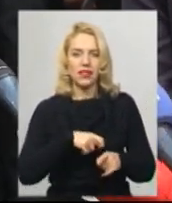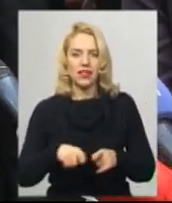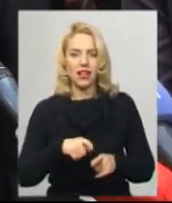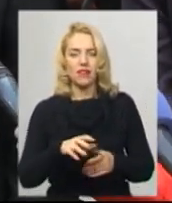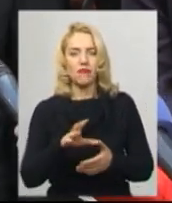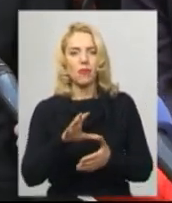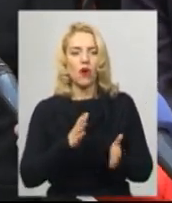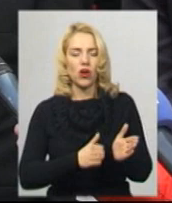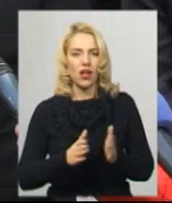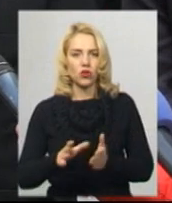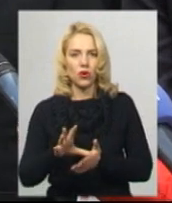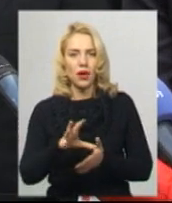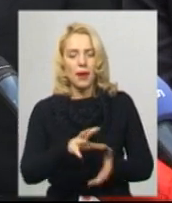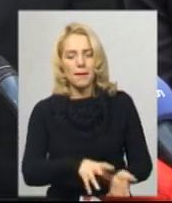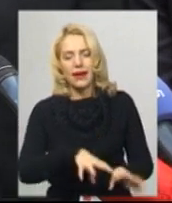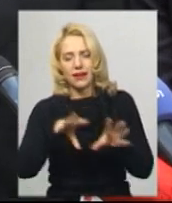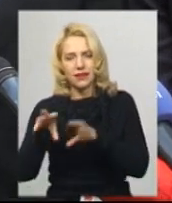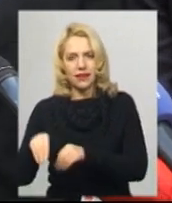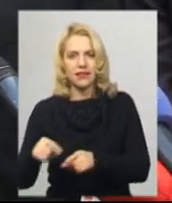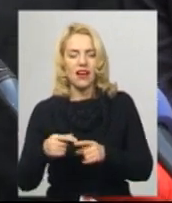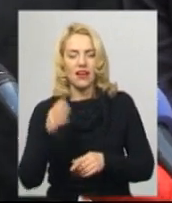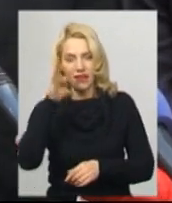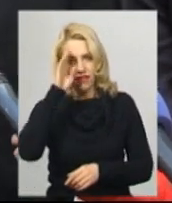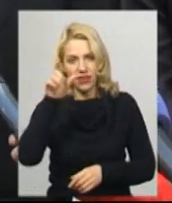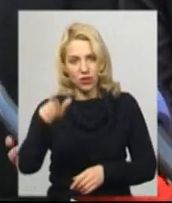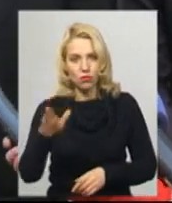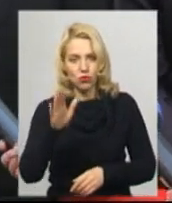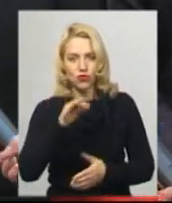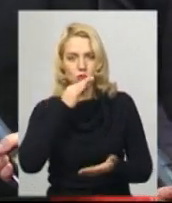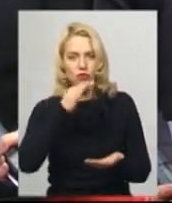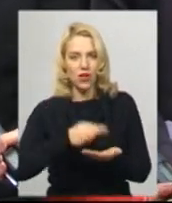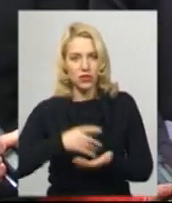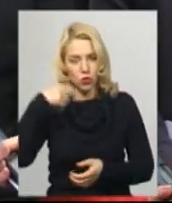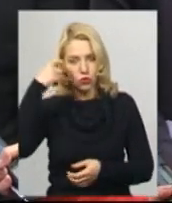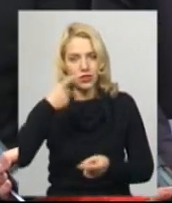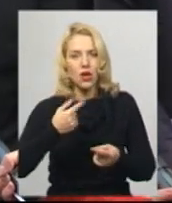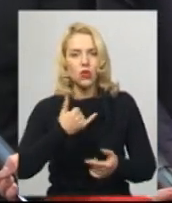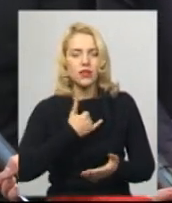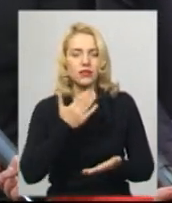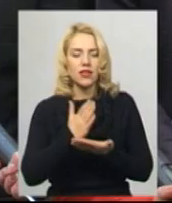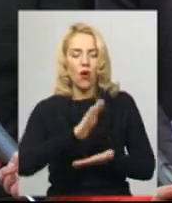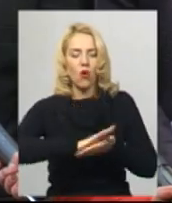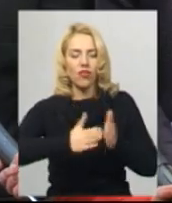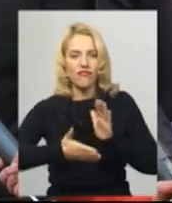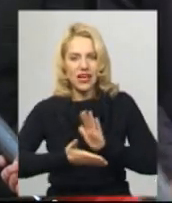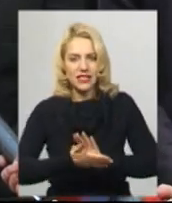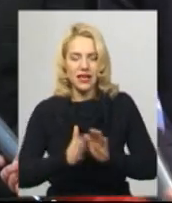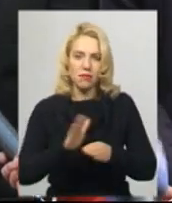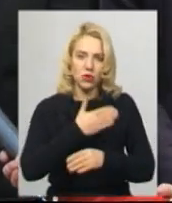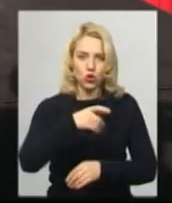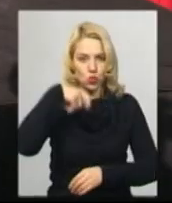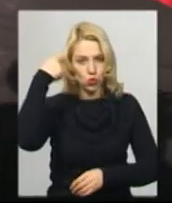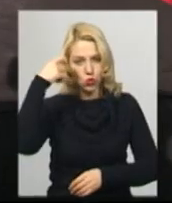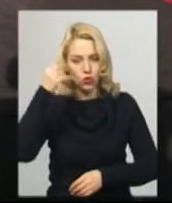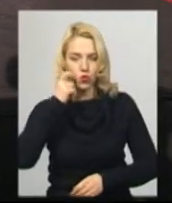перейняття, і він буде притягнути до відповідальності в Турецькій Республіці. Це є конвенція, яку підписала Турецька Республіка і